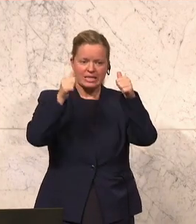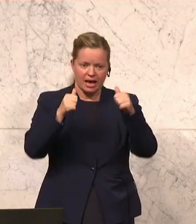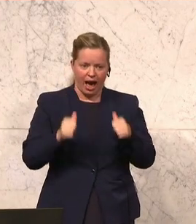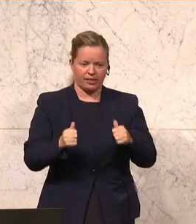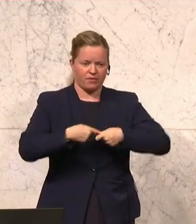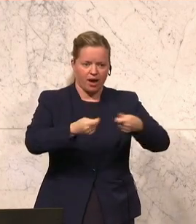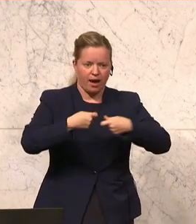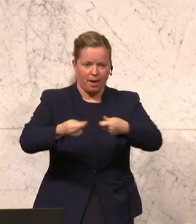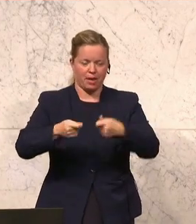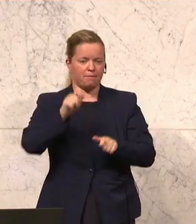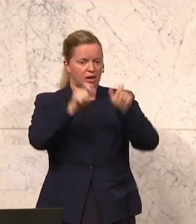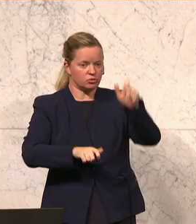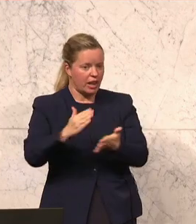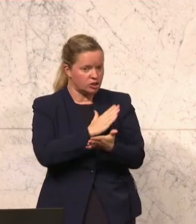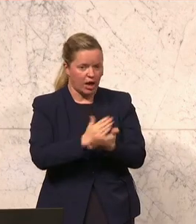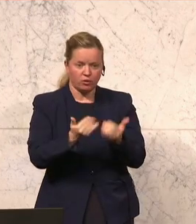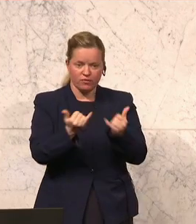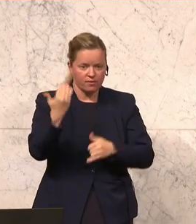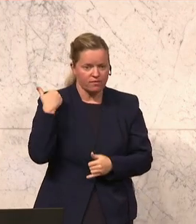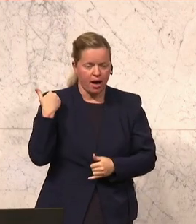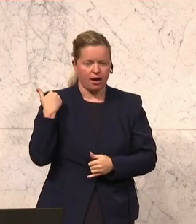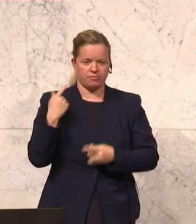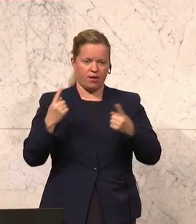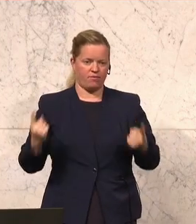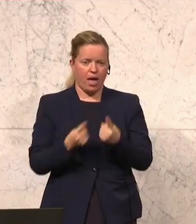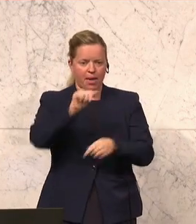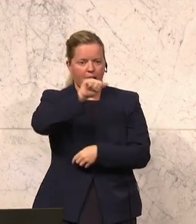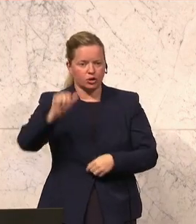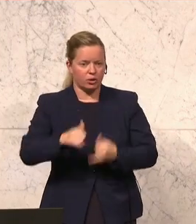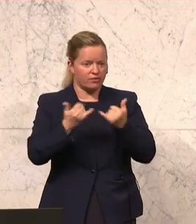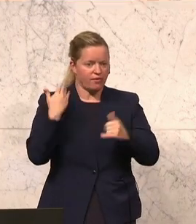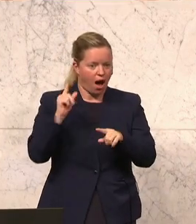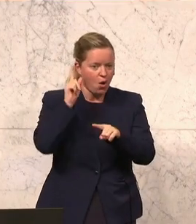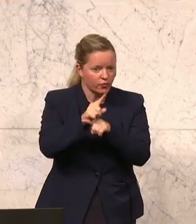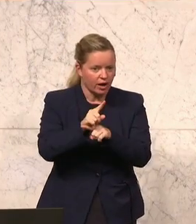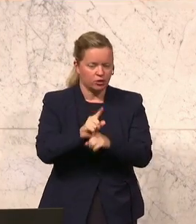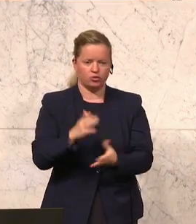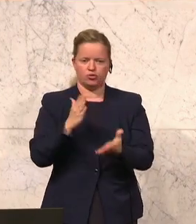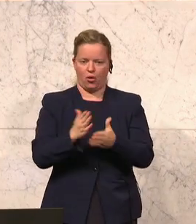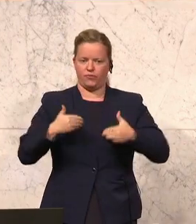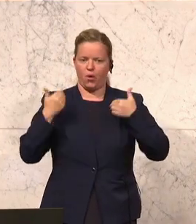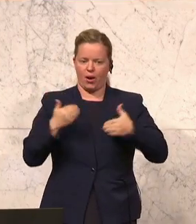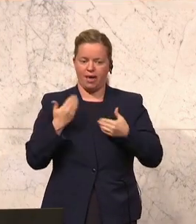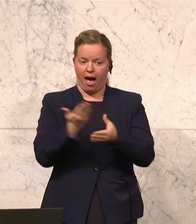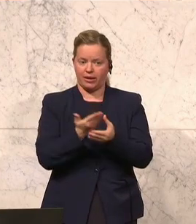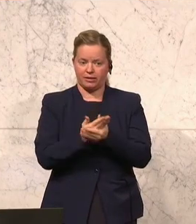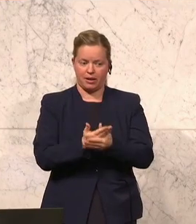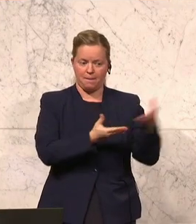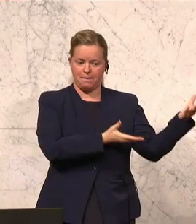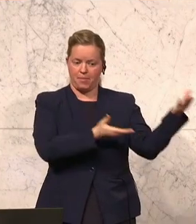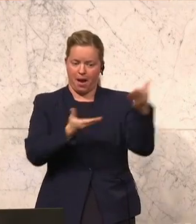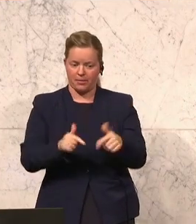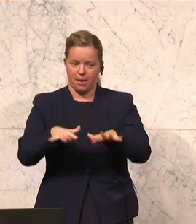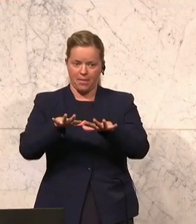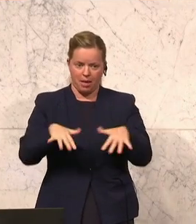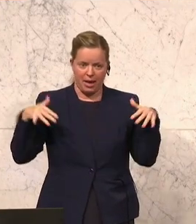wie sind hier Personalentscheidungen gefallen, wie wurden Werbeagenturen beauftragt. Wir freuen uns schon auf die Akten, die dann in das Parlament geliefert